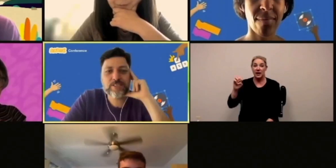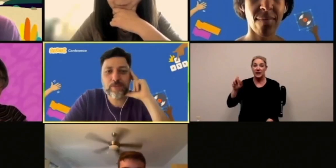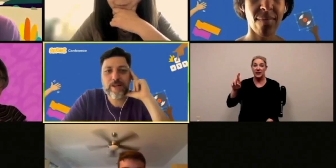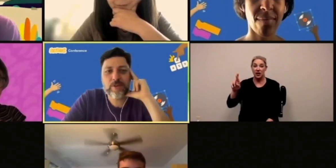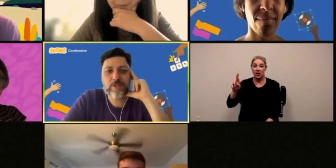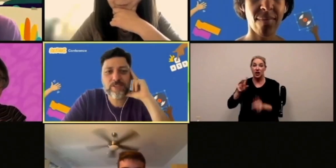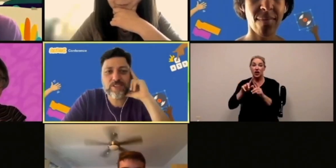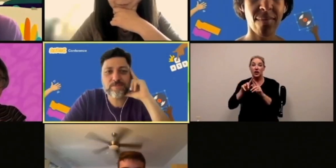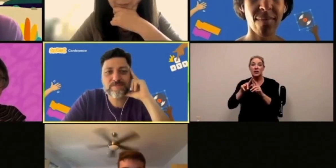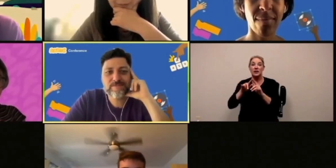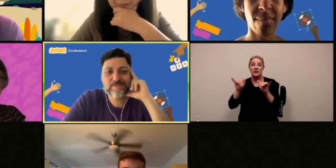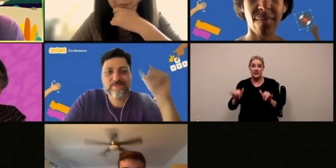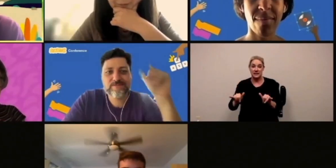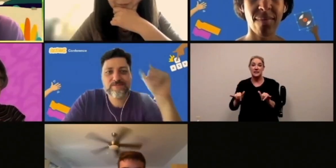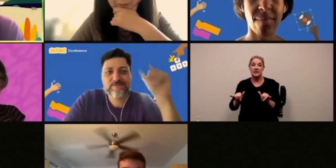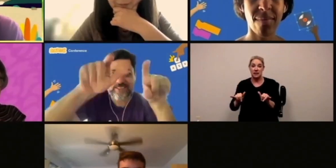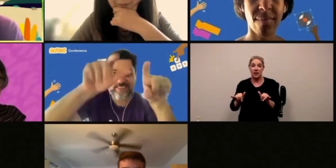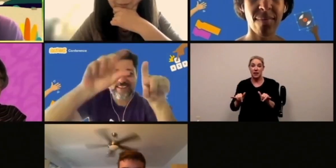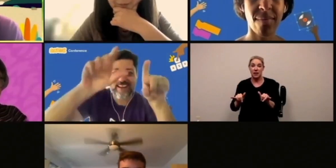che dobbiamo farlo